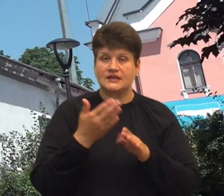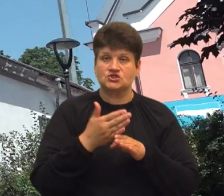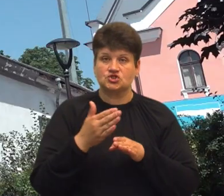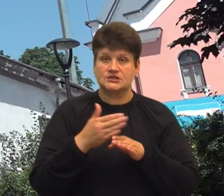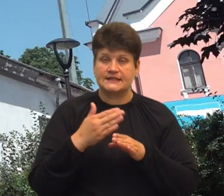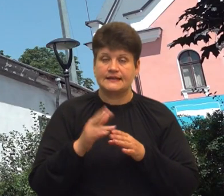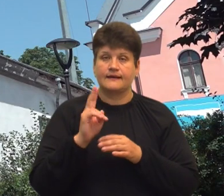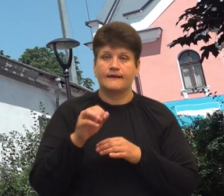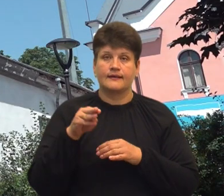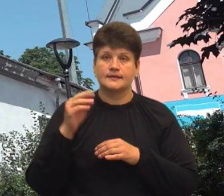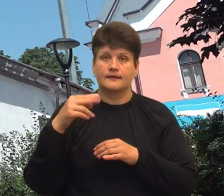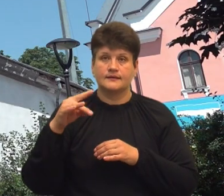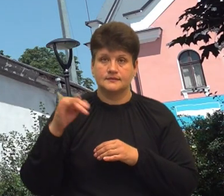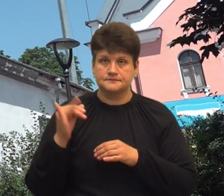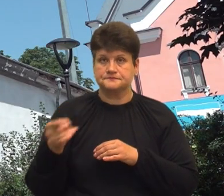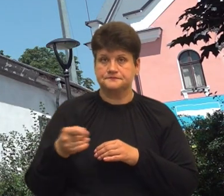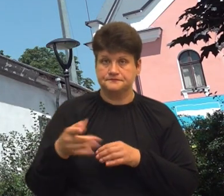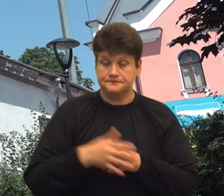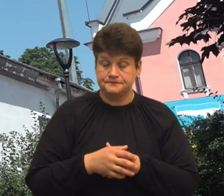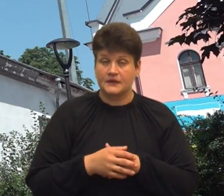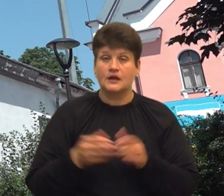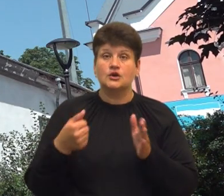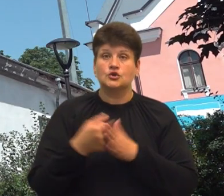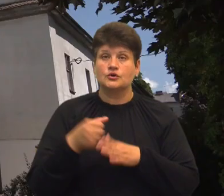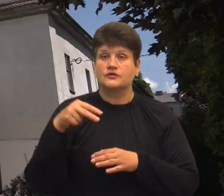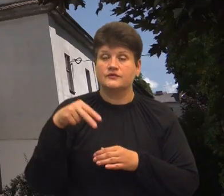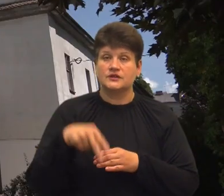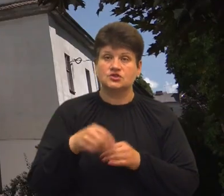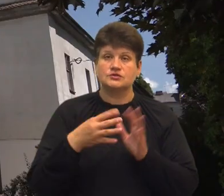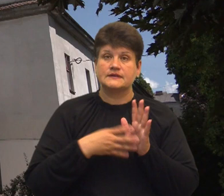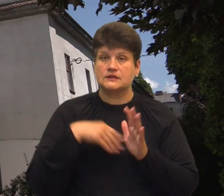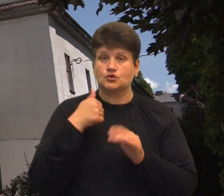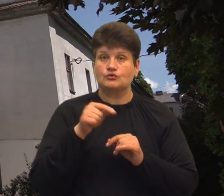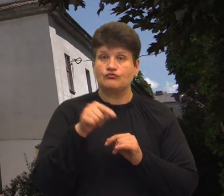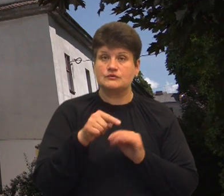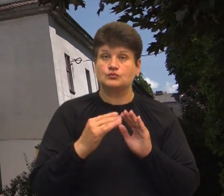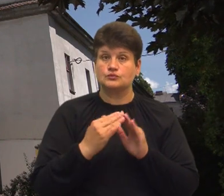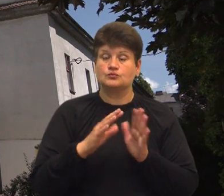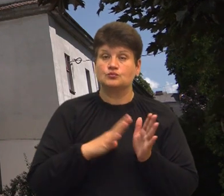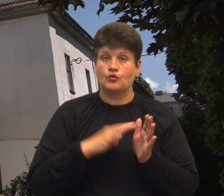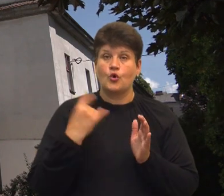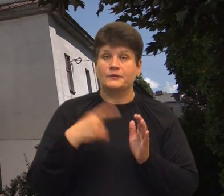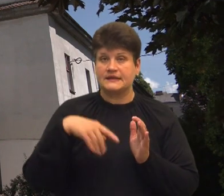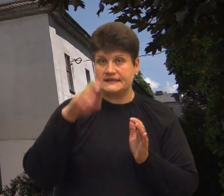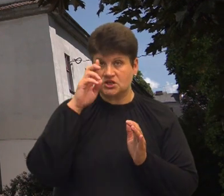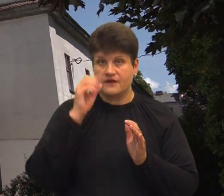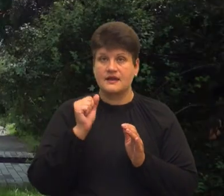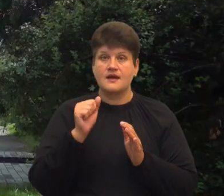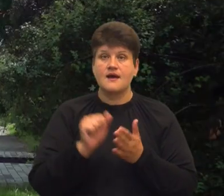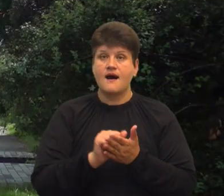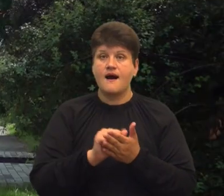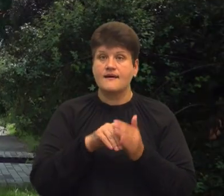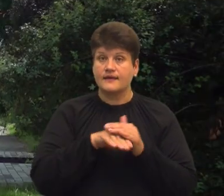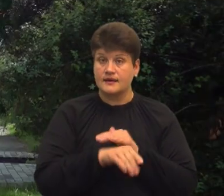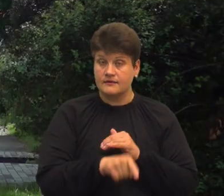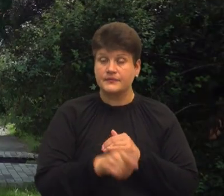архікатедрального собору в Тернополі До 2019 року в цій будівлі знаходився обласний державний архів Після того,